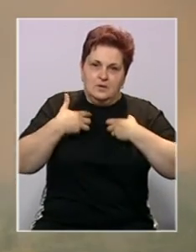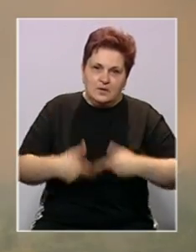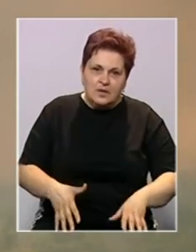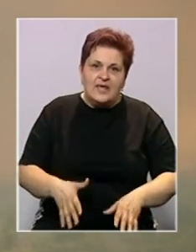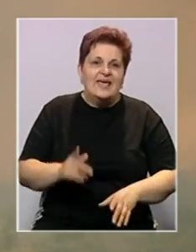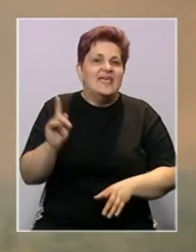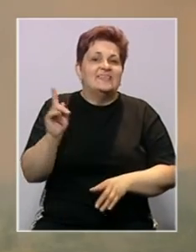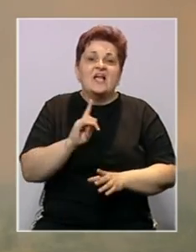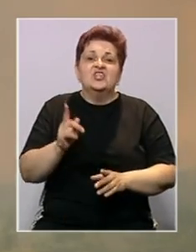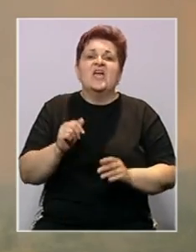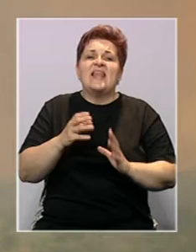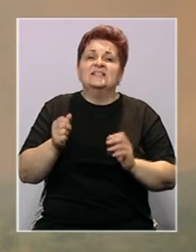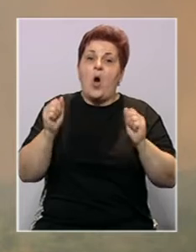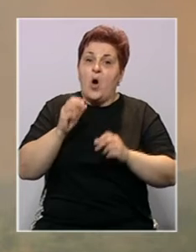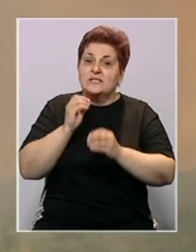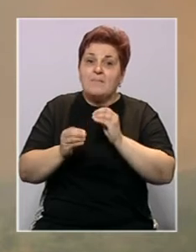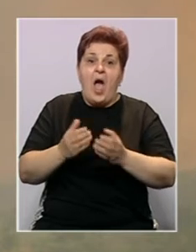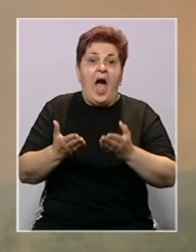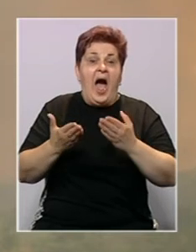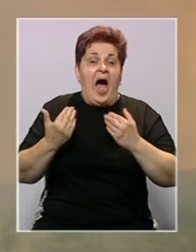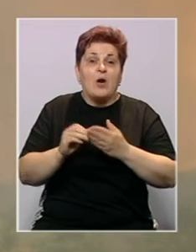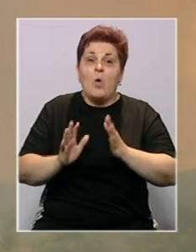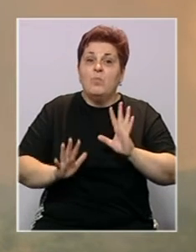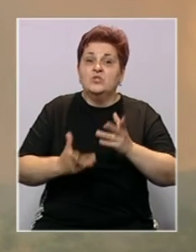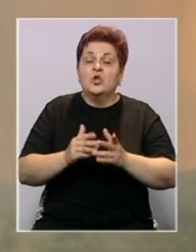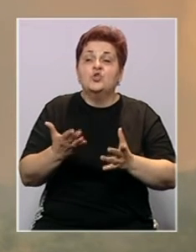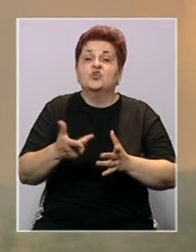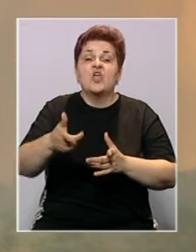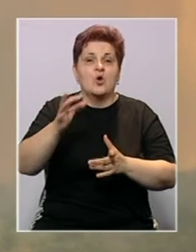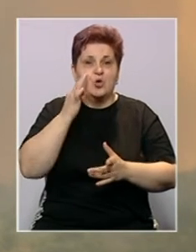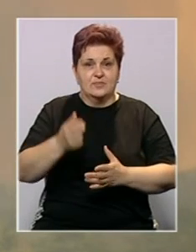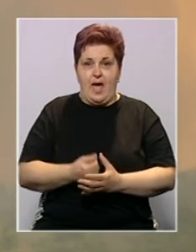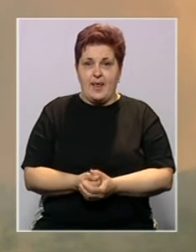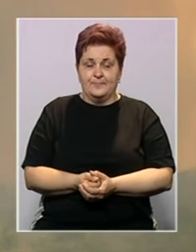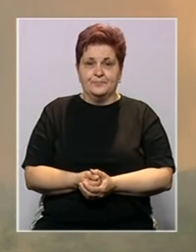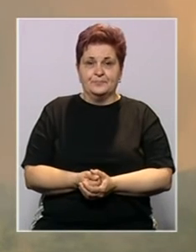istrpljenosti, te da će nastati ozbiljan problem ako bude gorjelo još nekoliko dana.